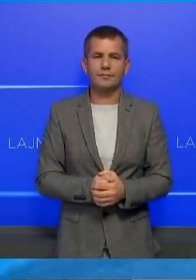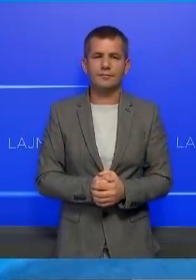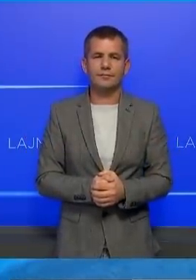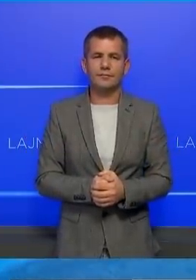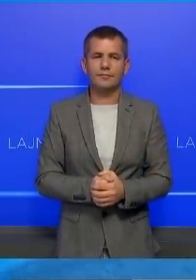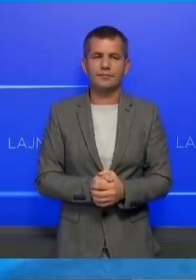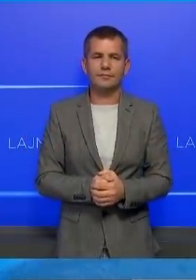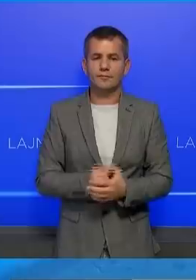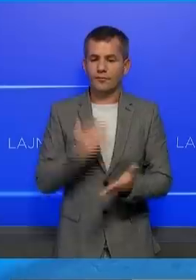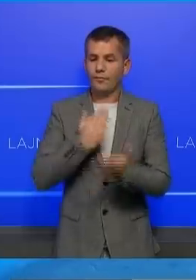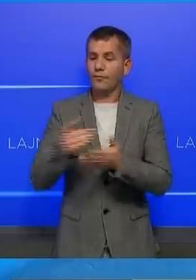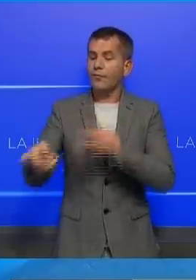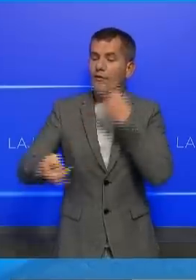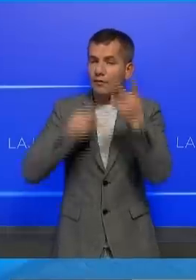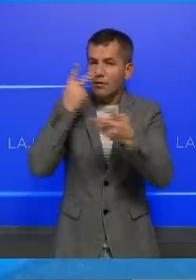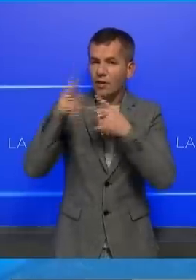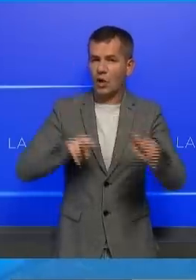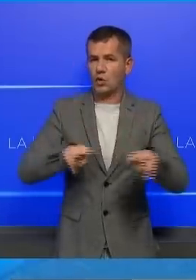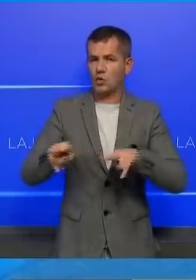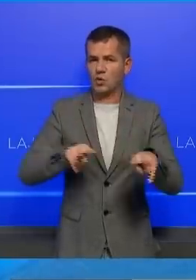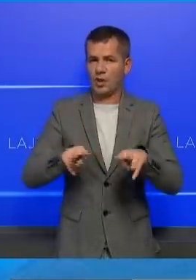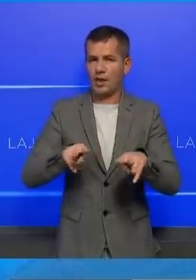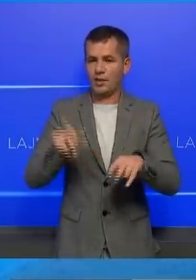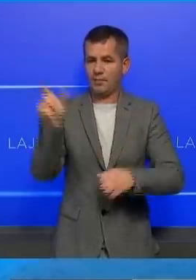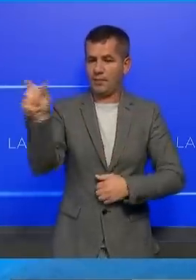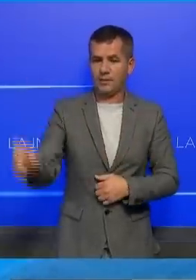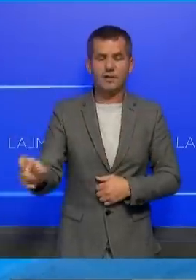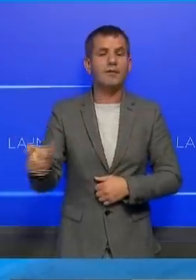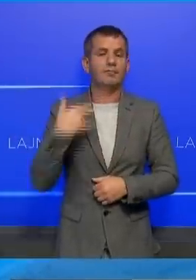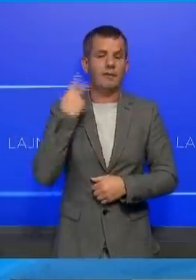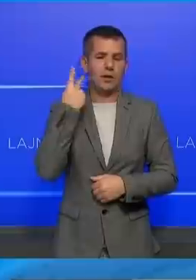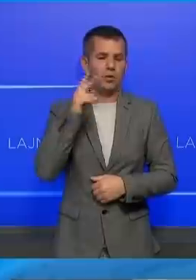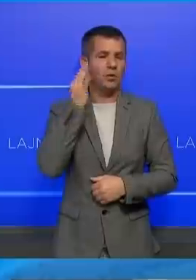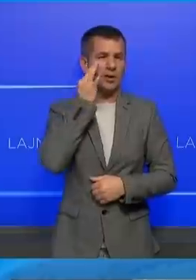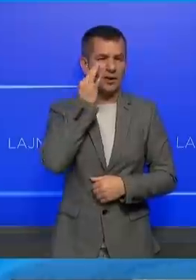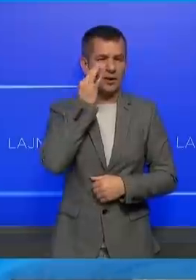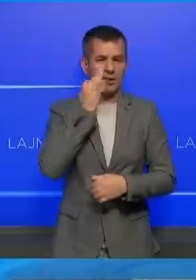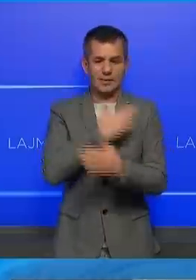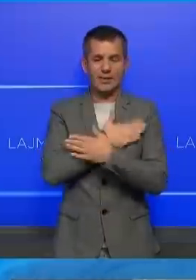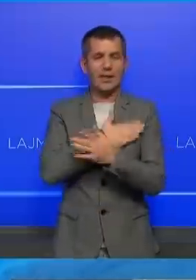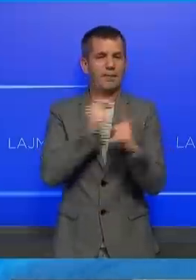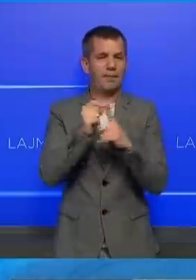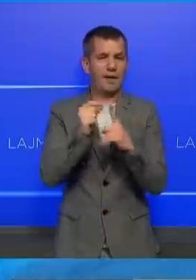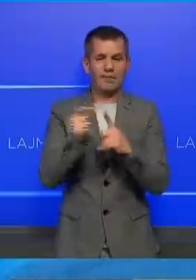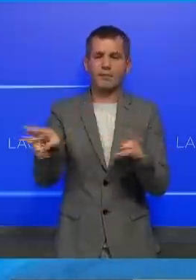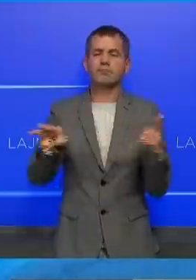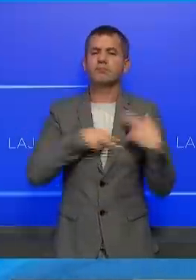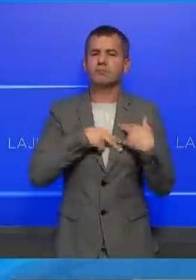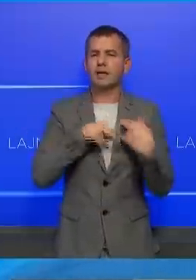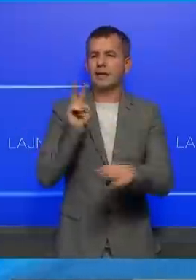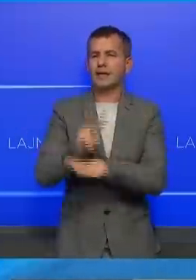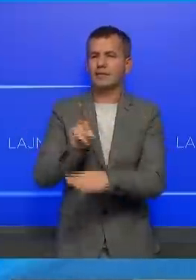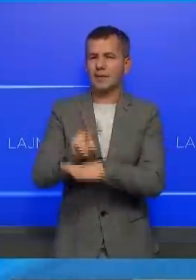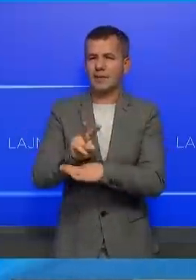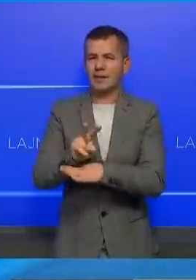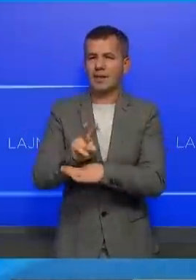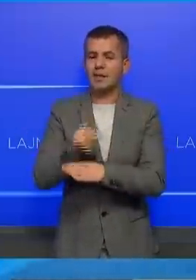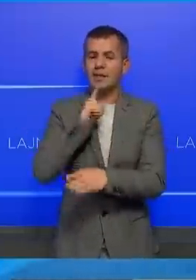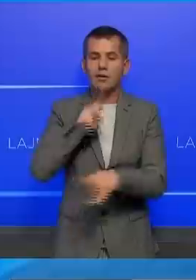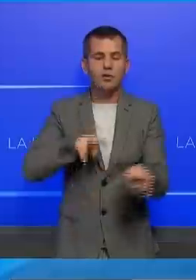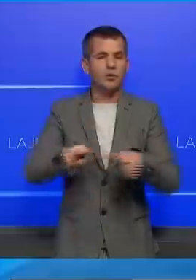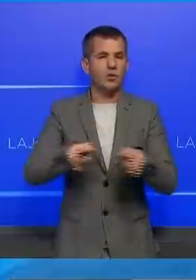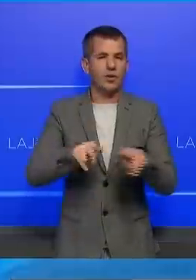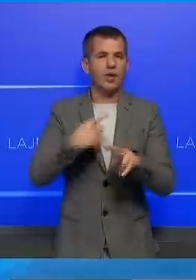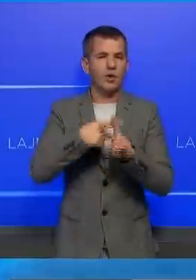është hetuese prokurorisë, por ta shë dy dit Zenka Pampër ka marë rolin e dëshmitarës në procesin dhe